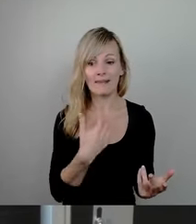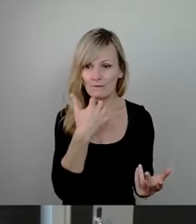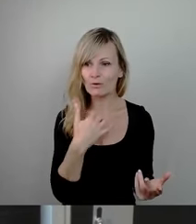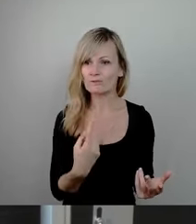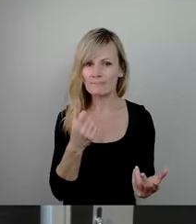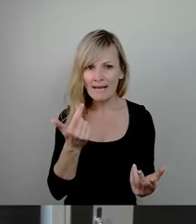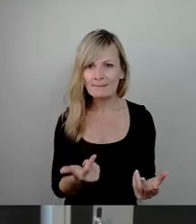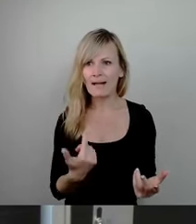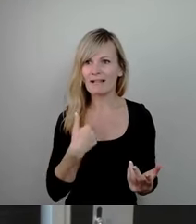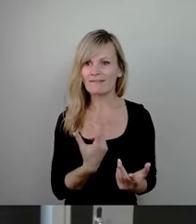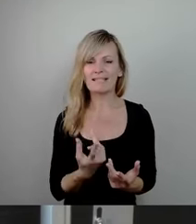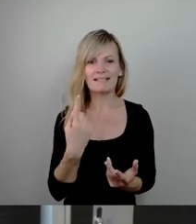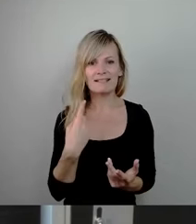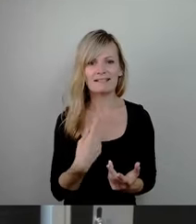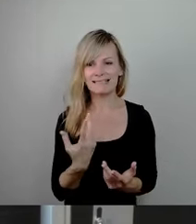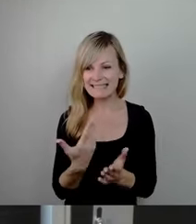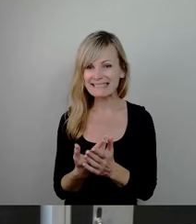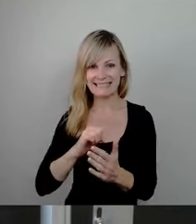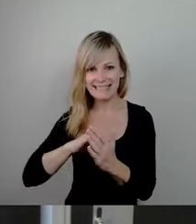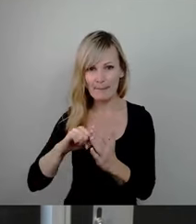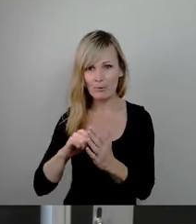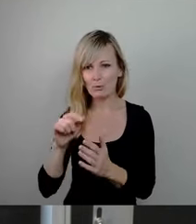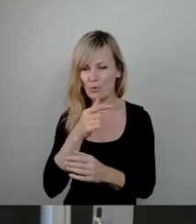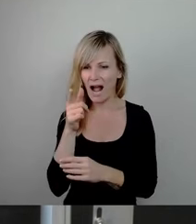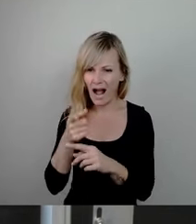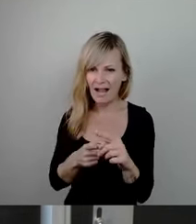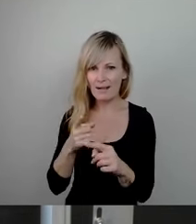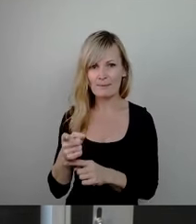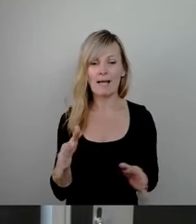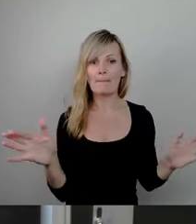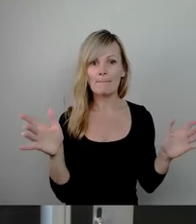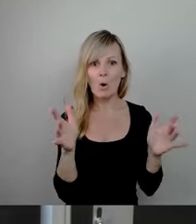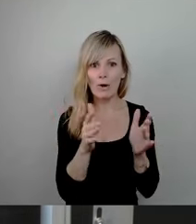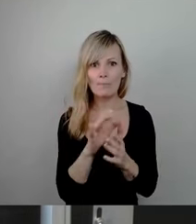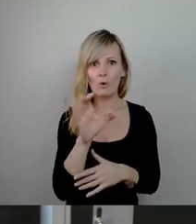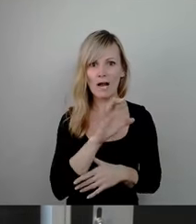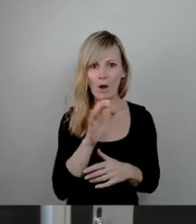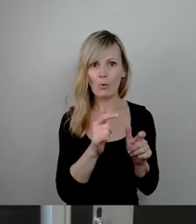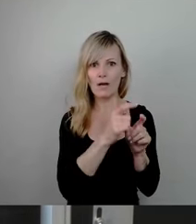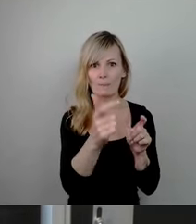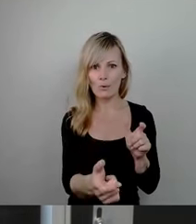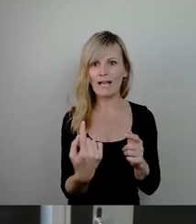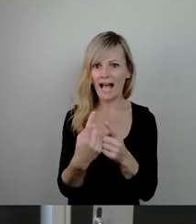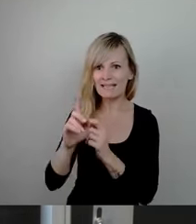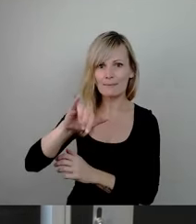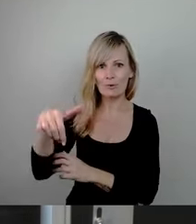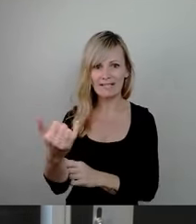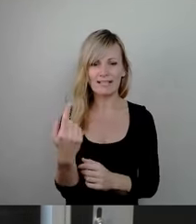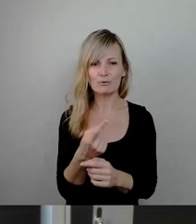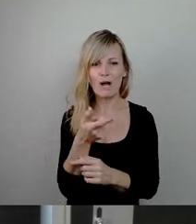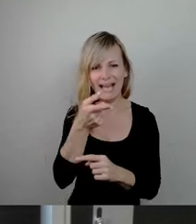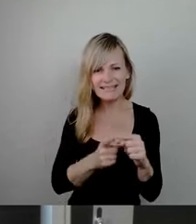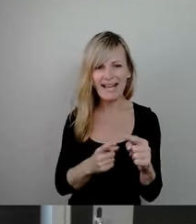einen Bruchteil des Tempos, wie wir es bei der Beräumung der Carola-Brücke erlebt haben, mal bei anderen Projekten. Da ging